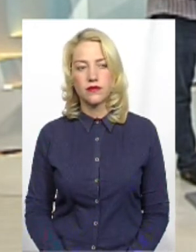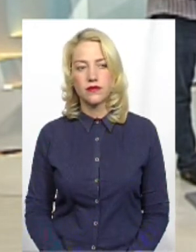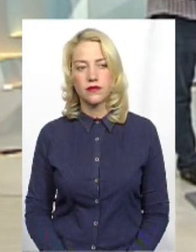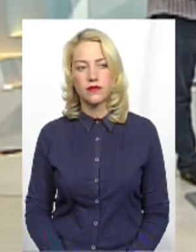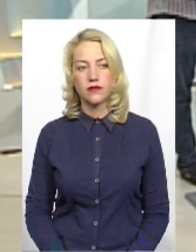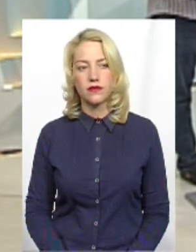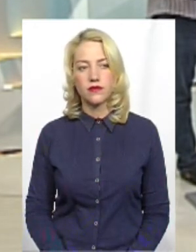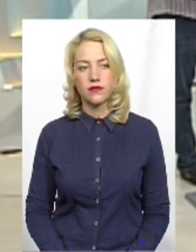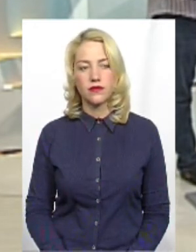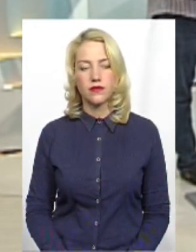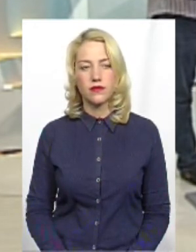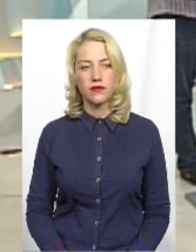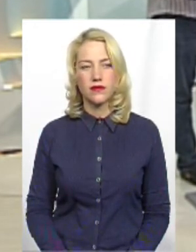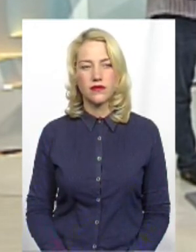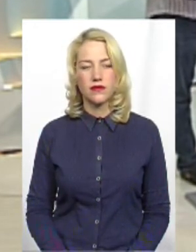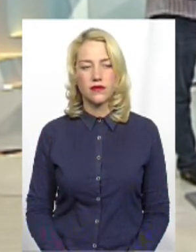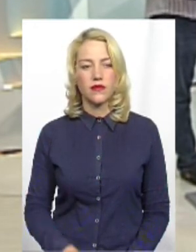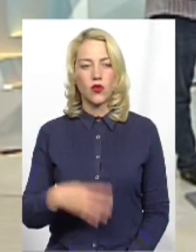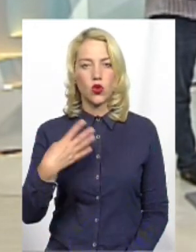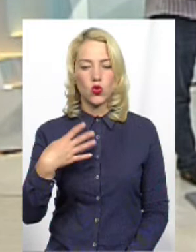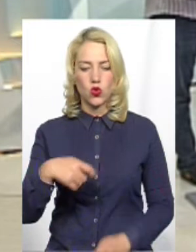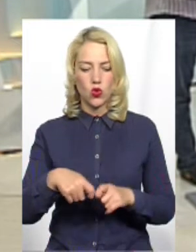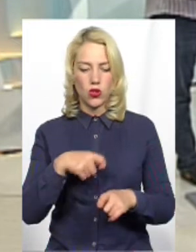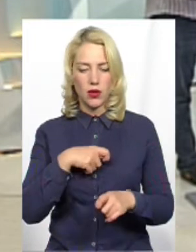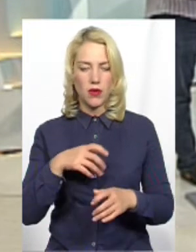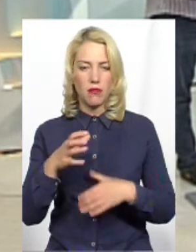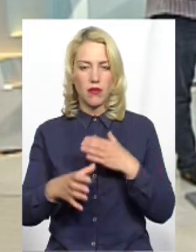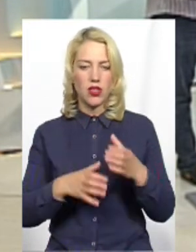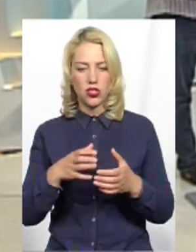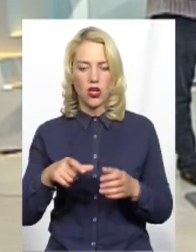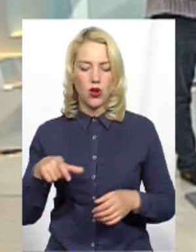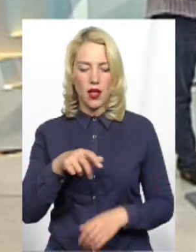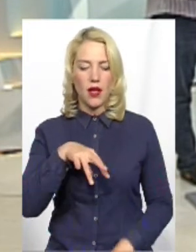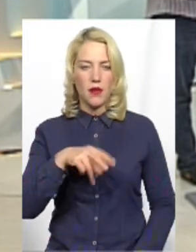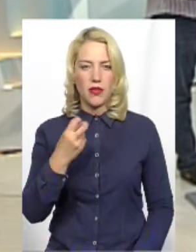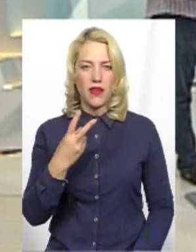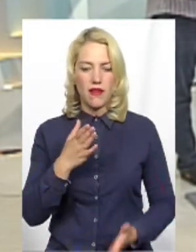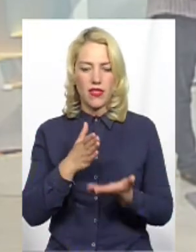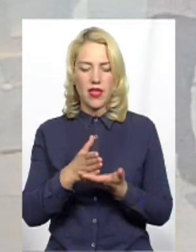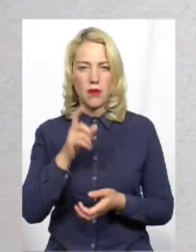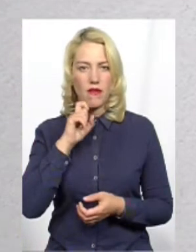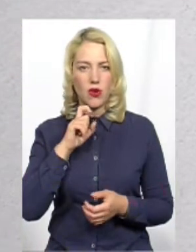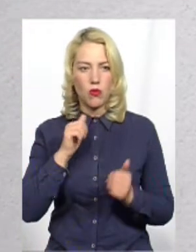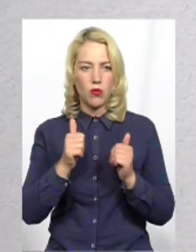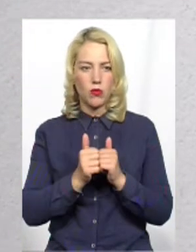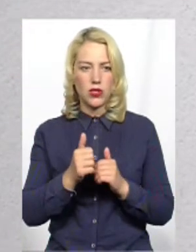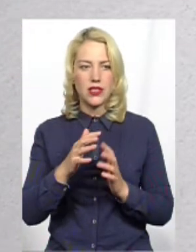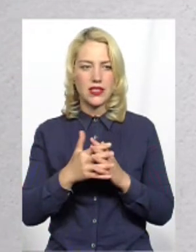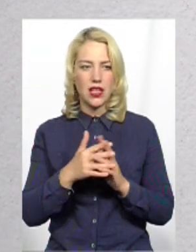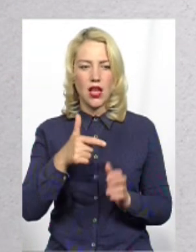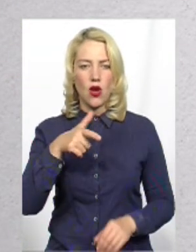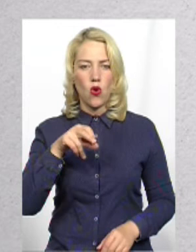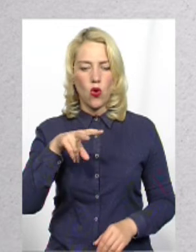Навірно, як і для всіх нас А от 40 кілометрів міжнародної автотраси М-12 у напрямку Вінниці, поблизу села Голосків